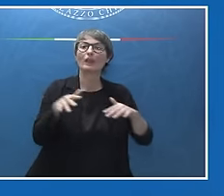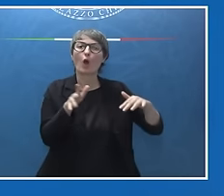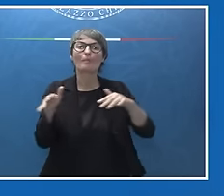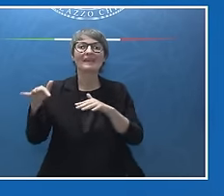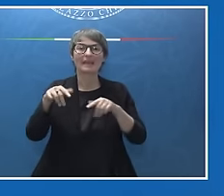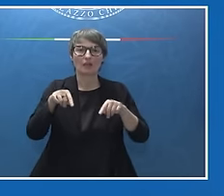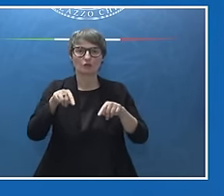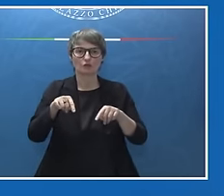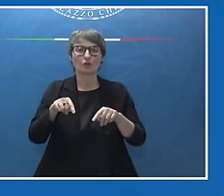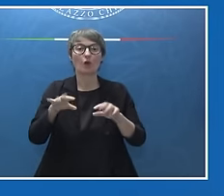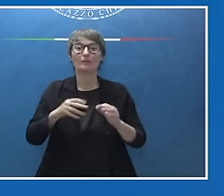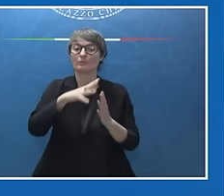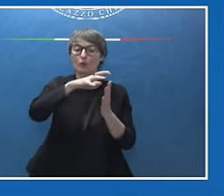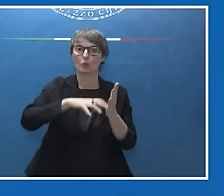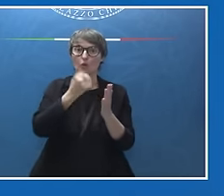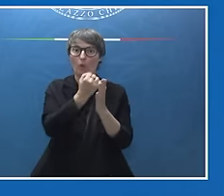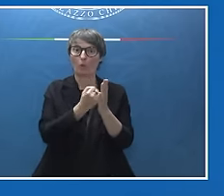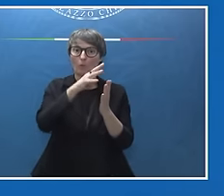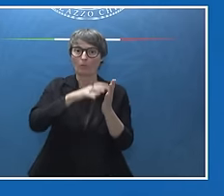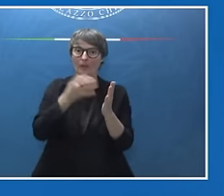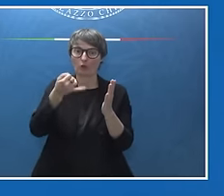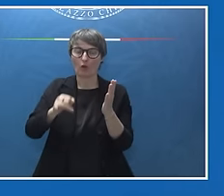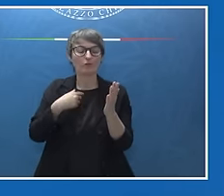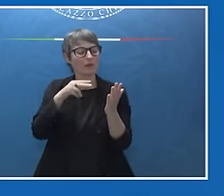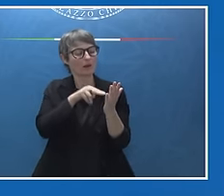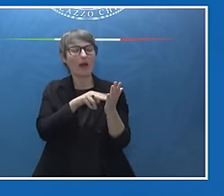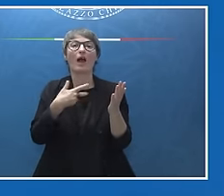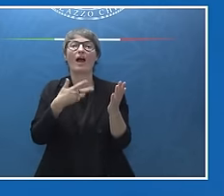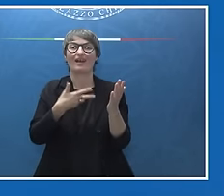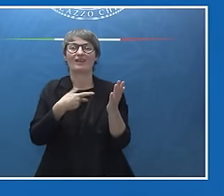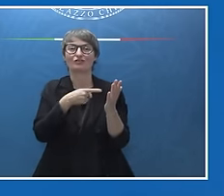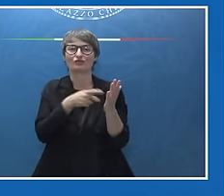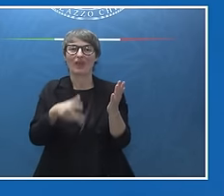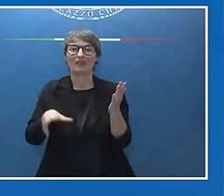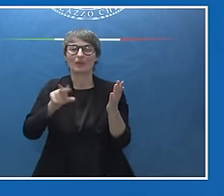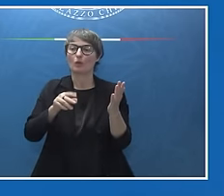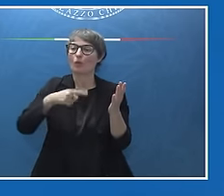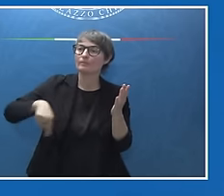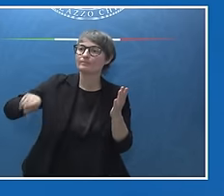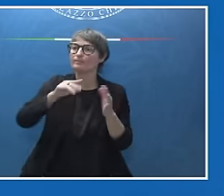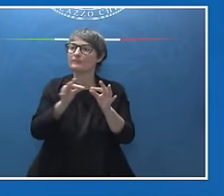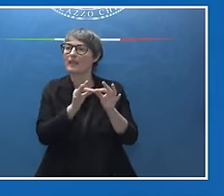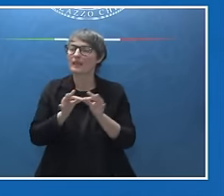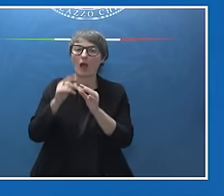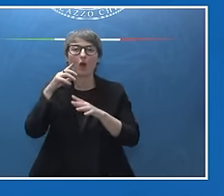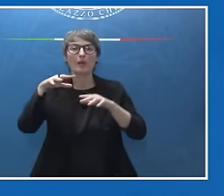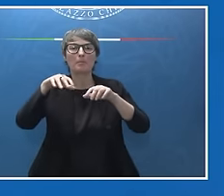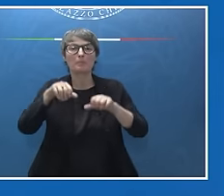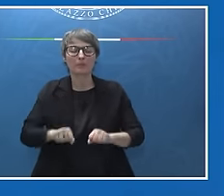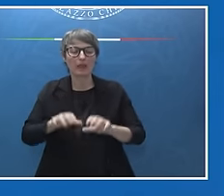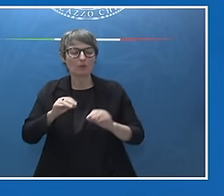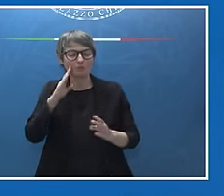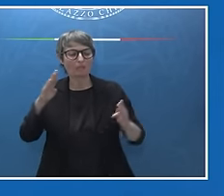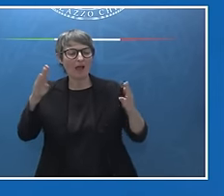ribadito infatti l'impegno comune per affrontare le cause profonde della